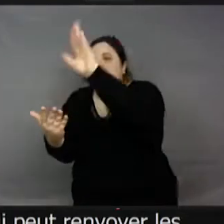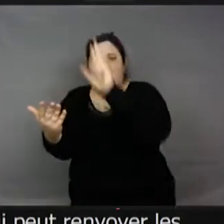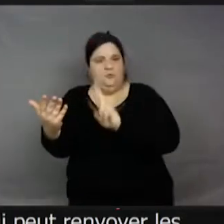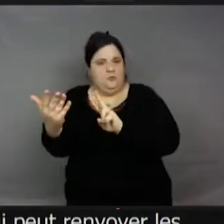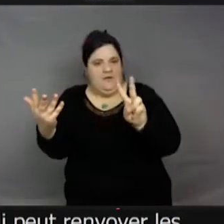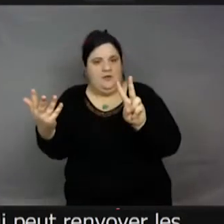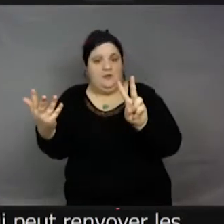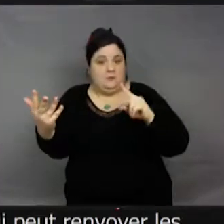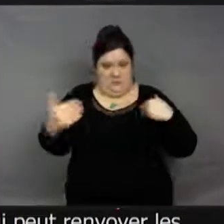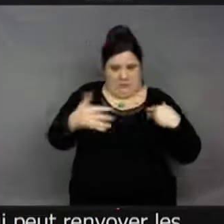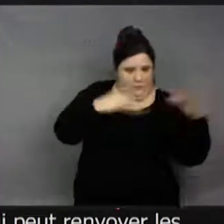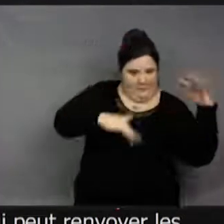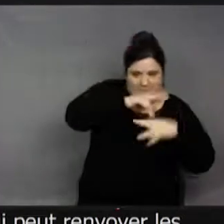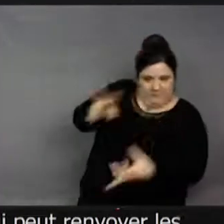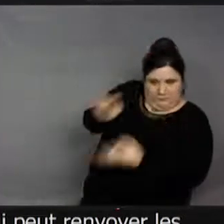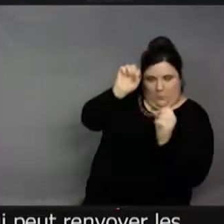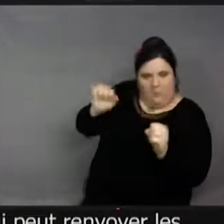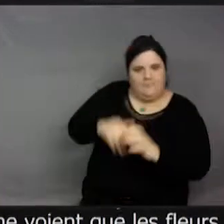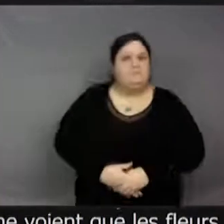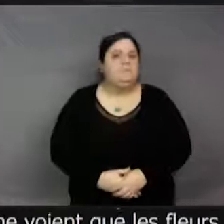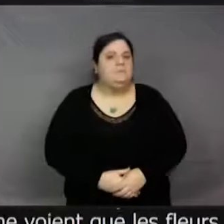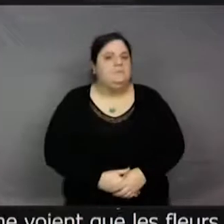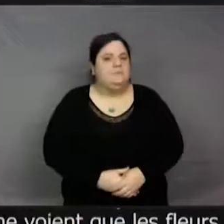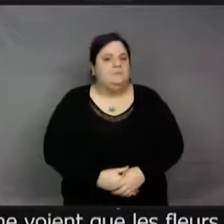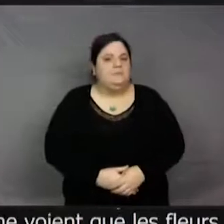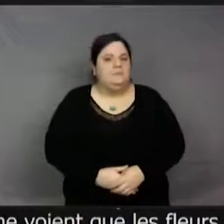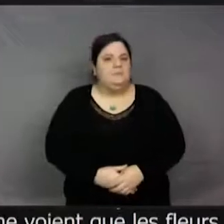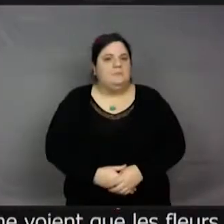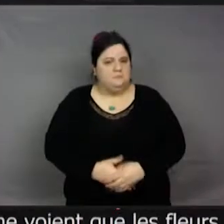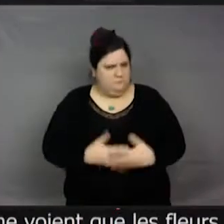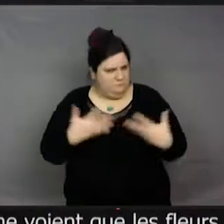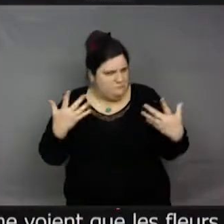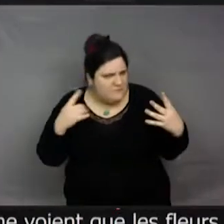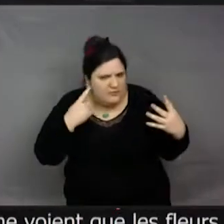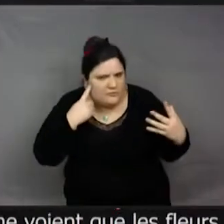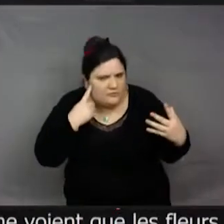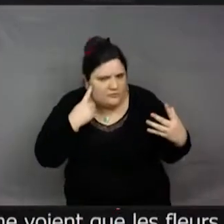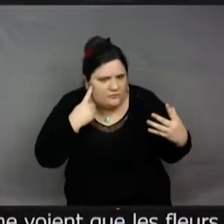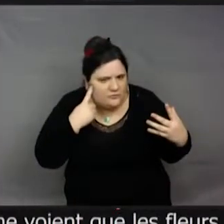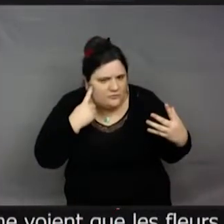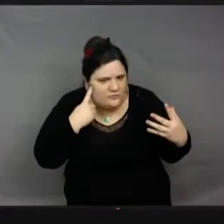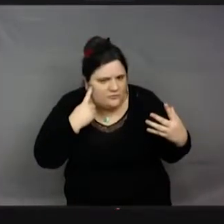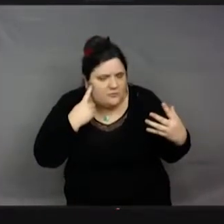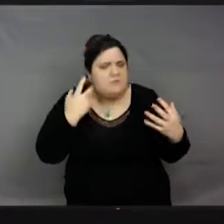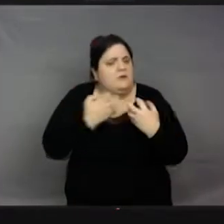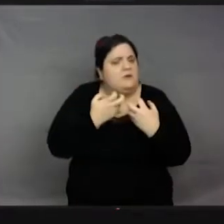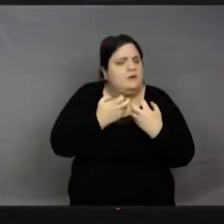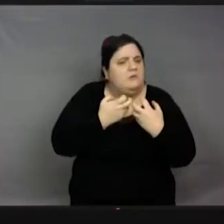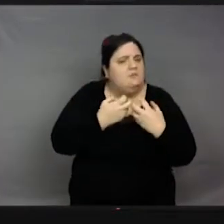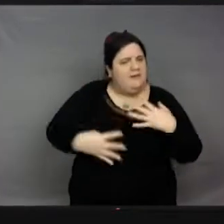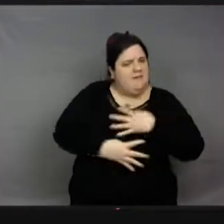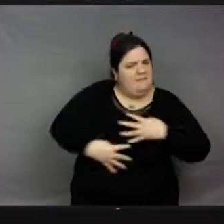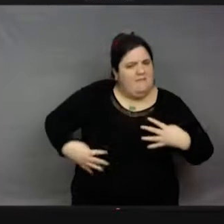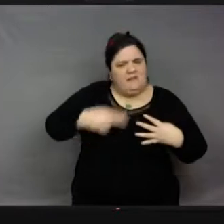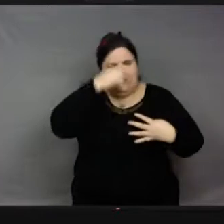couleurs qui voient, d'autres pas, etc. On commence déjà à décrypter tout ça parce qu'il doit y avoir des raisons, je suppose. Si les abeilles voient les coquelicots noirs, ce n pas...